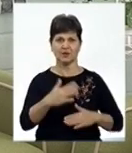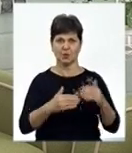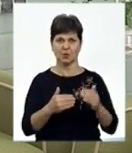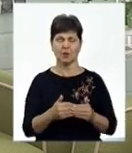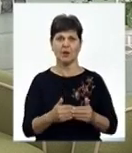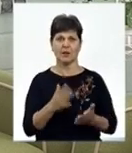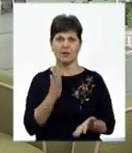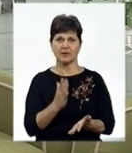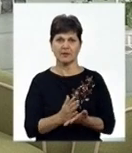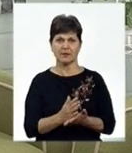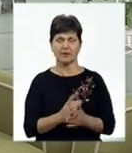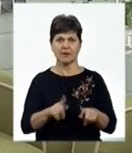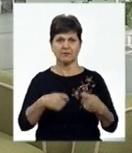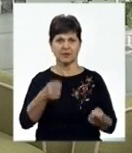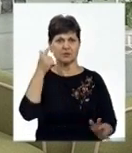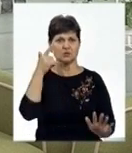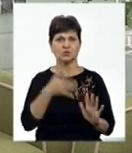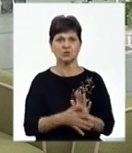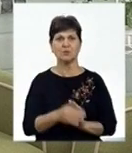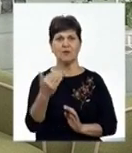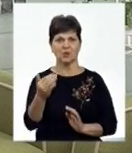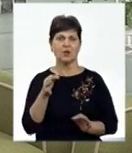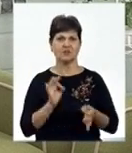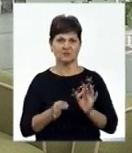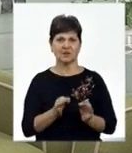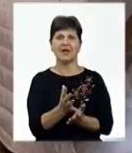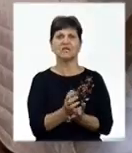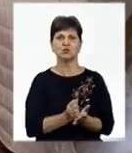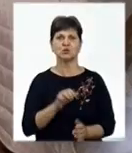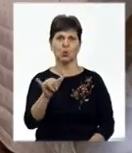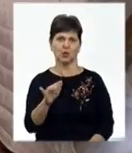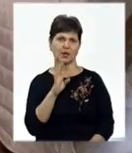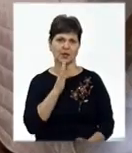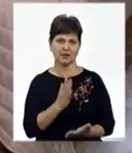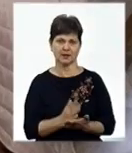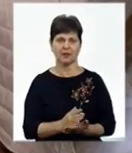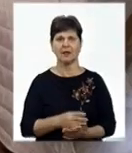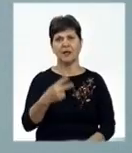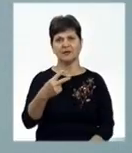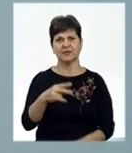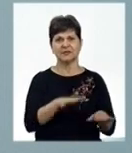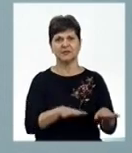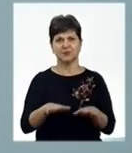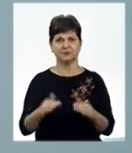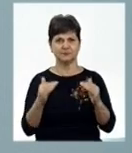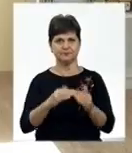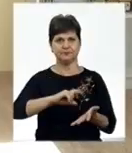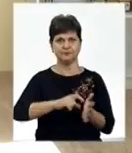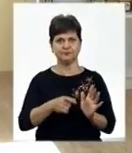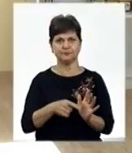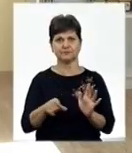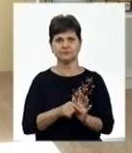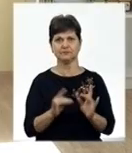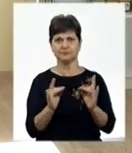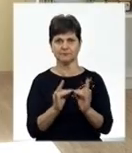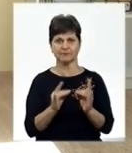ми маємо їй дати зрозуміти, що насправді ресурси в неї є. Притулок має 20 місць, облаштовані кімнати з дитячими